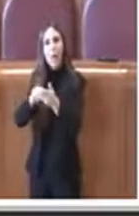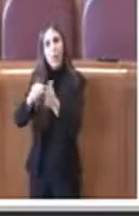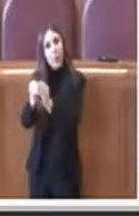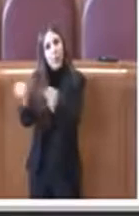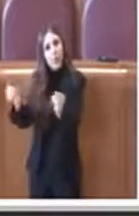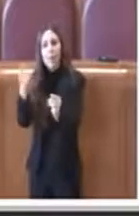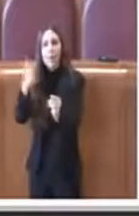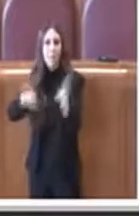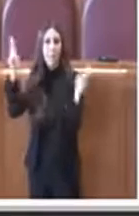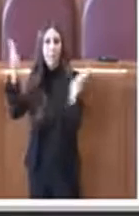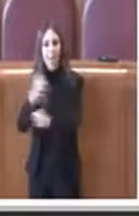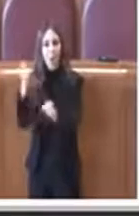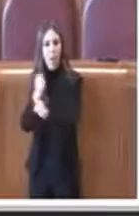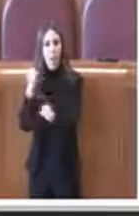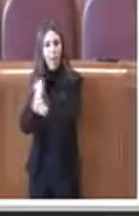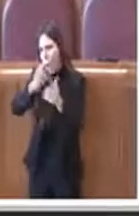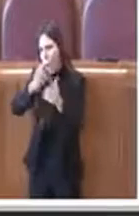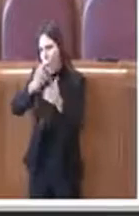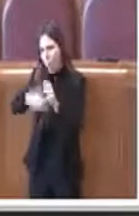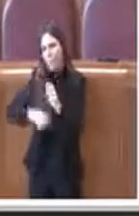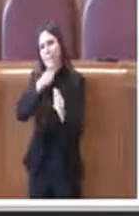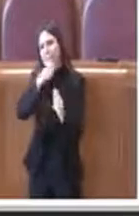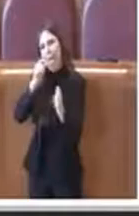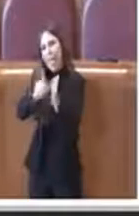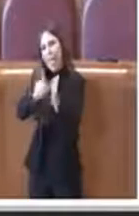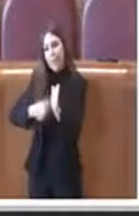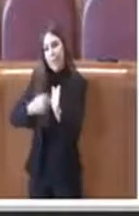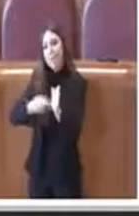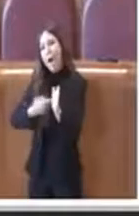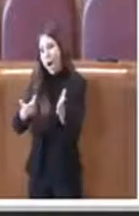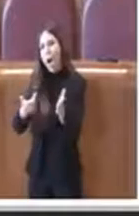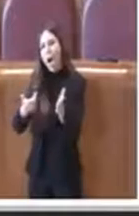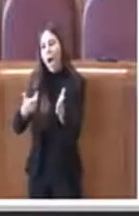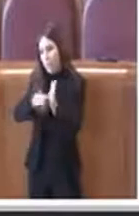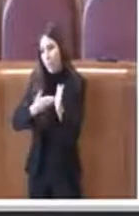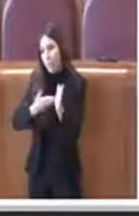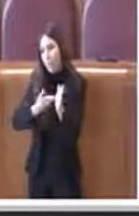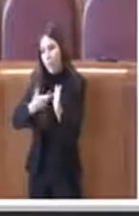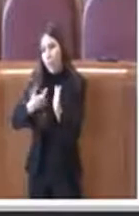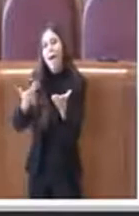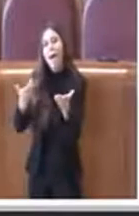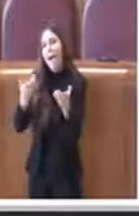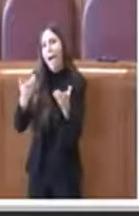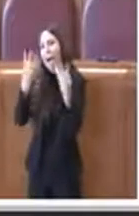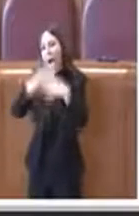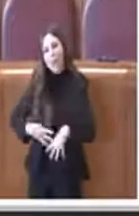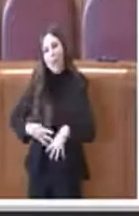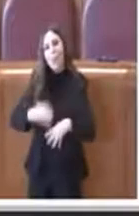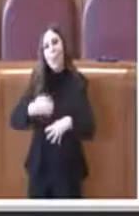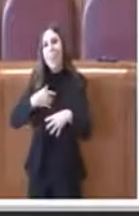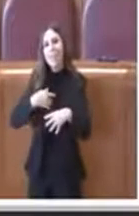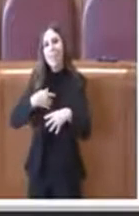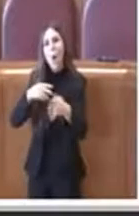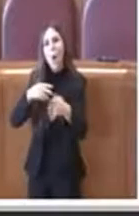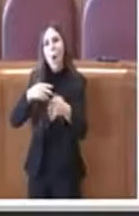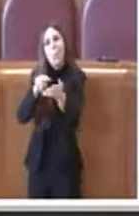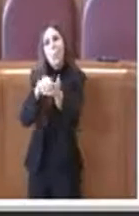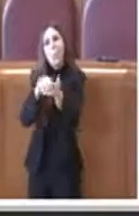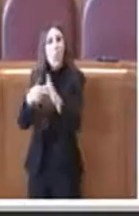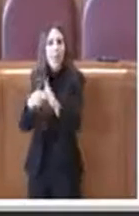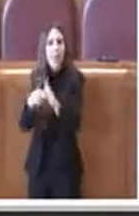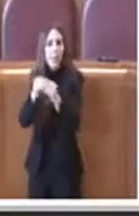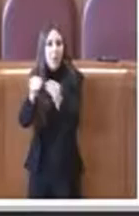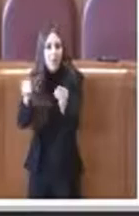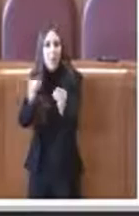fare questa cosa ci vuole del tempo però una volta trovato poi si mette là si annoda tutto quanto la lana e da quel momento si può partire